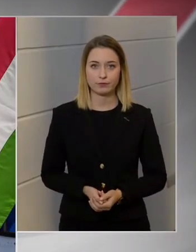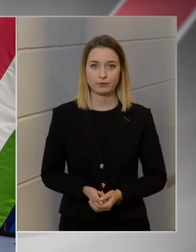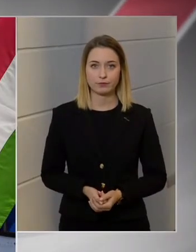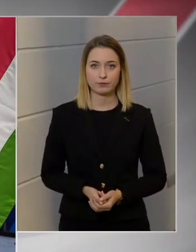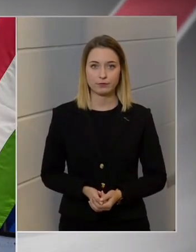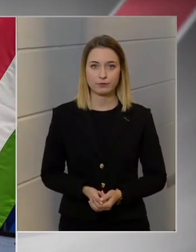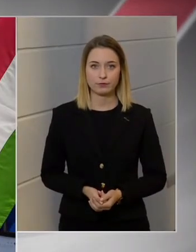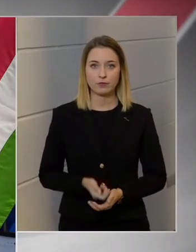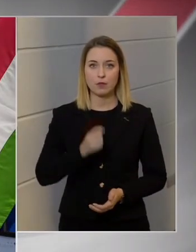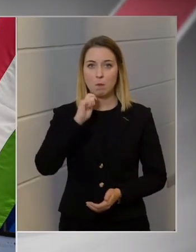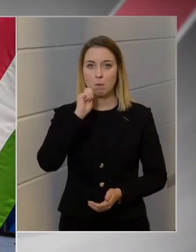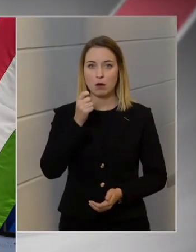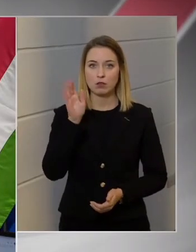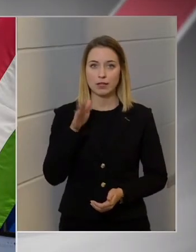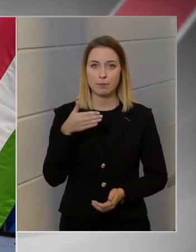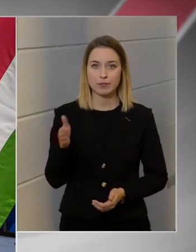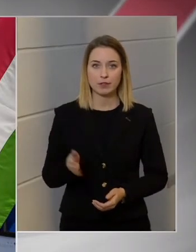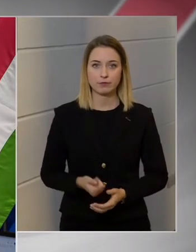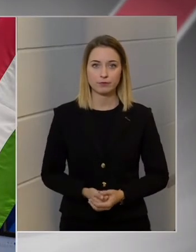Magyar Nemzet.